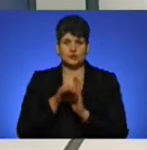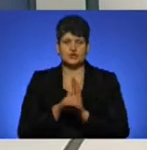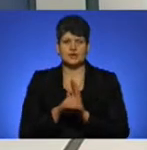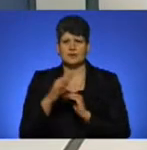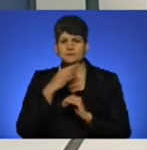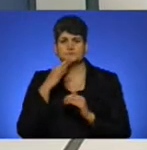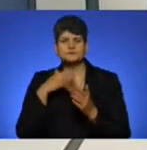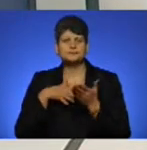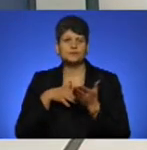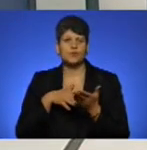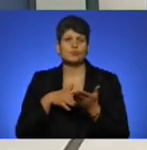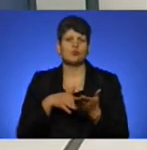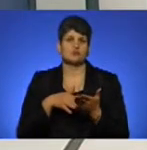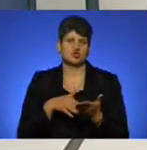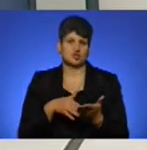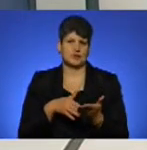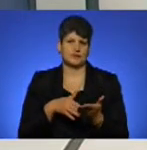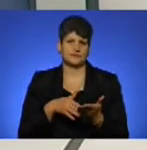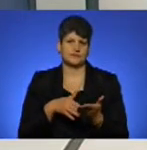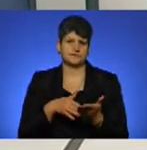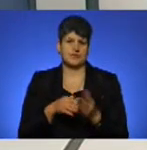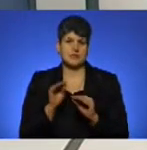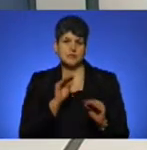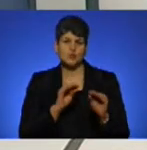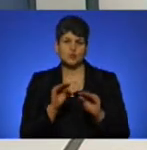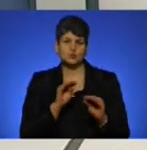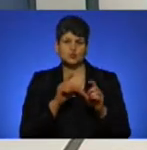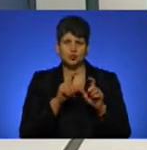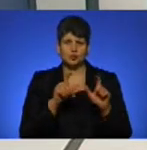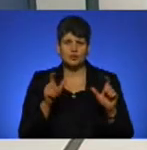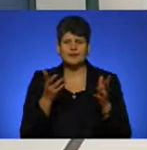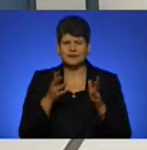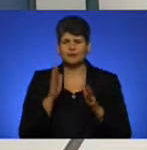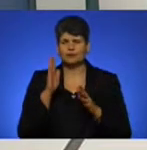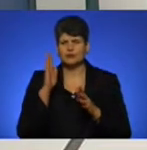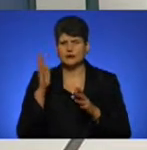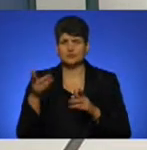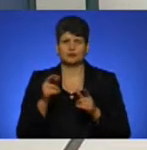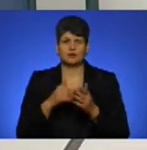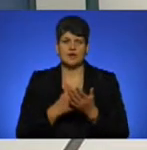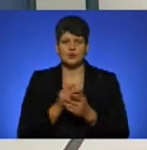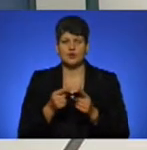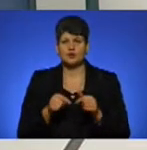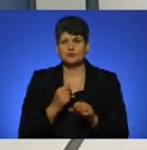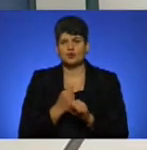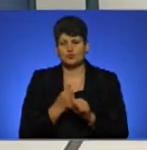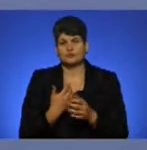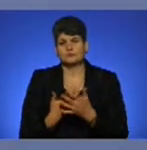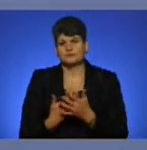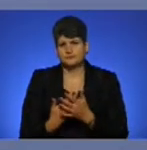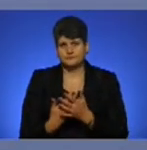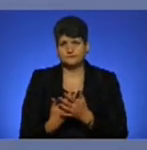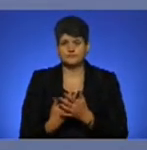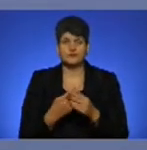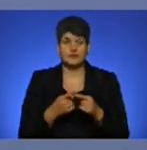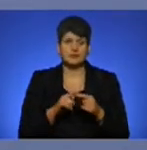допоміжних структур, яких подальшого можуть якісно організовувати роботу. Зокрема, і в